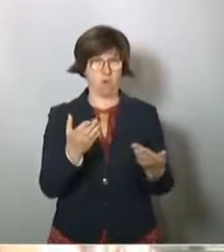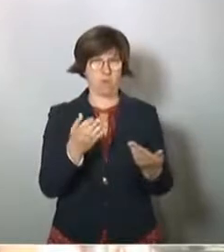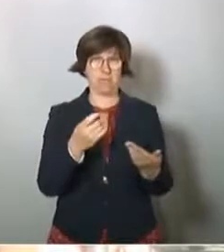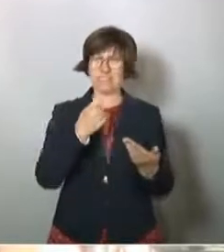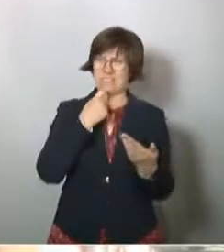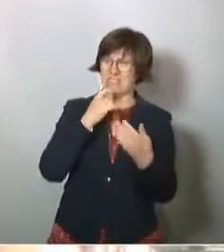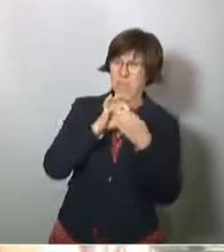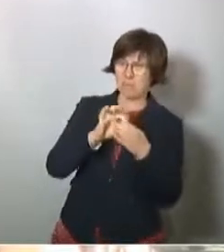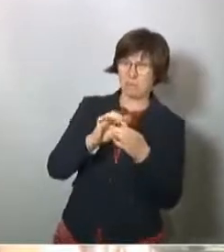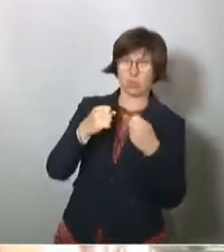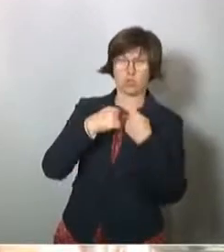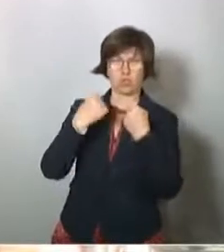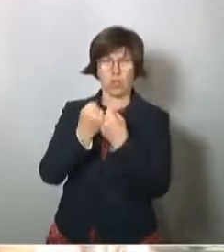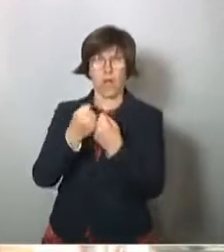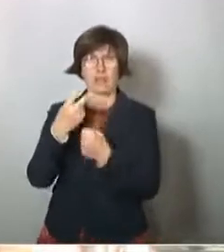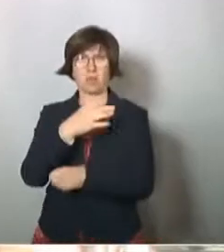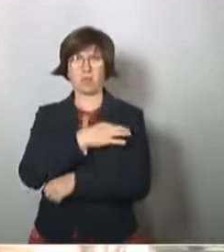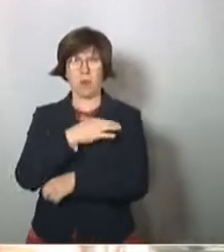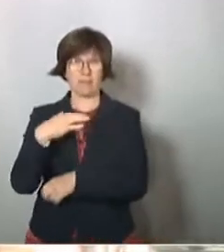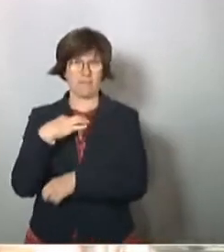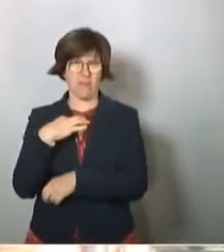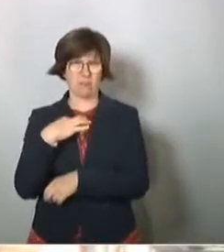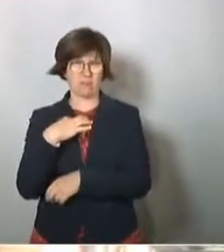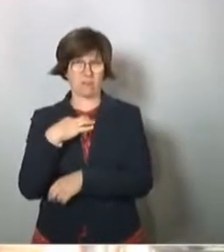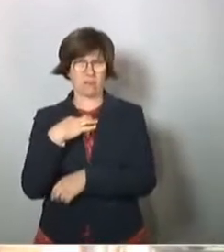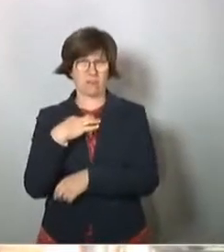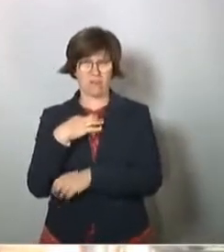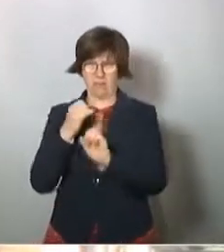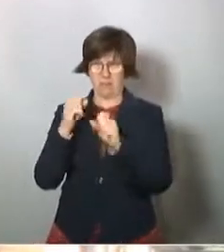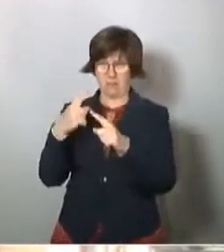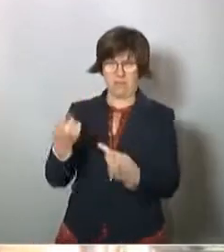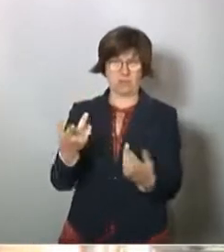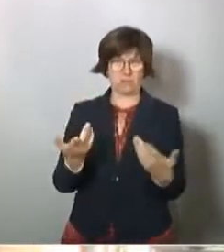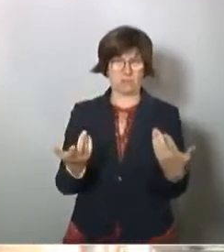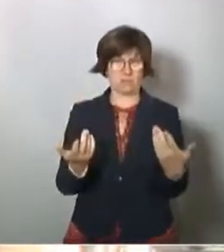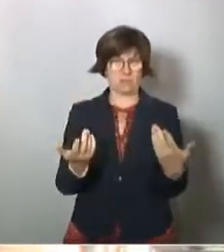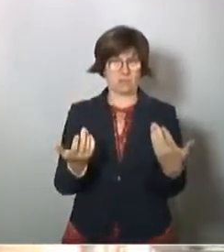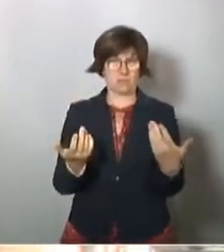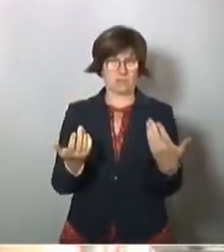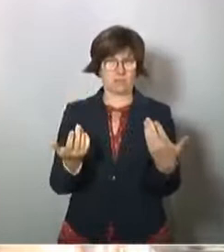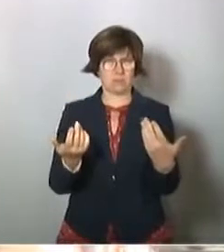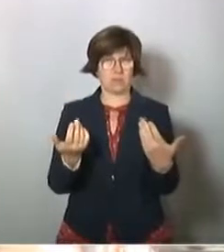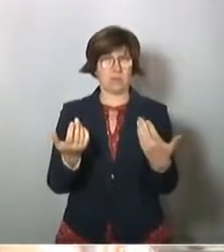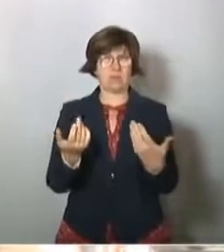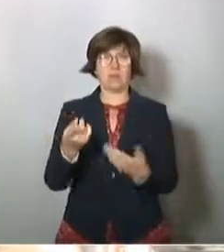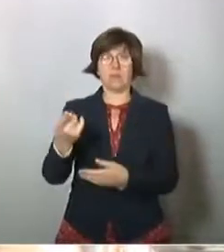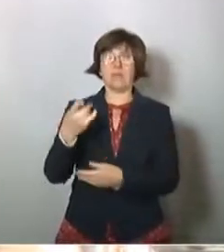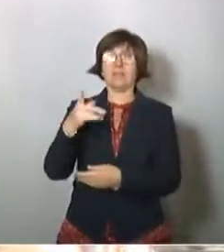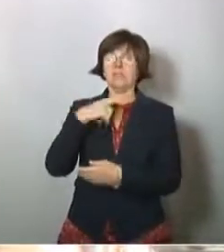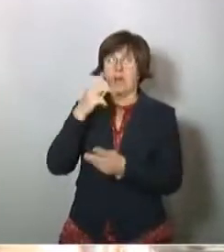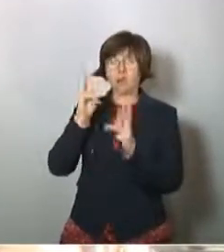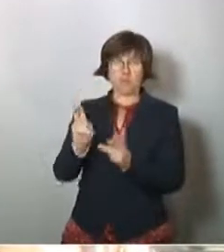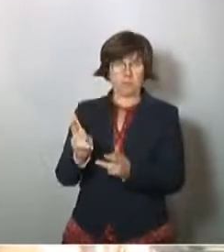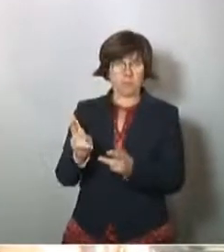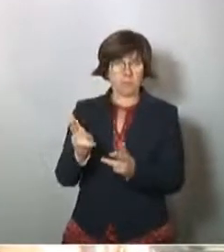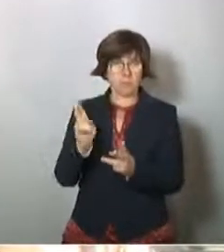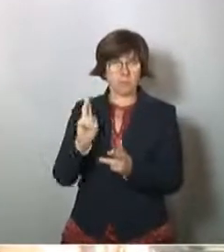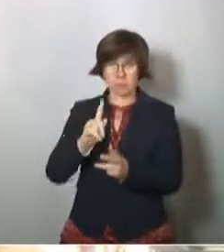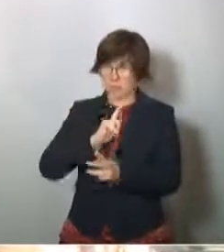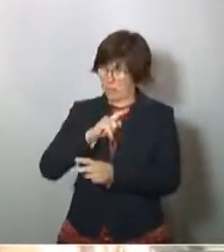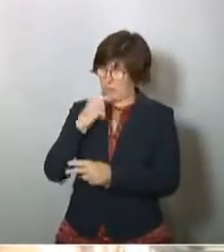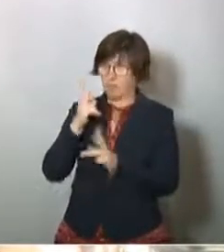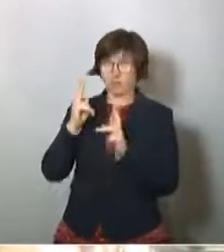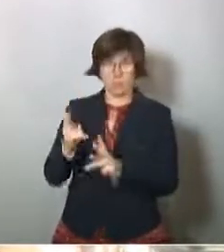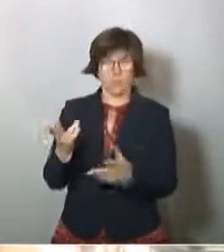zweckgebundenen staatlichen oder privaten Akteuren kommt. Und er hat das bestätigt, genauso wie ich es gerade